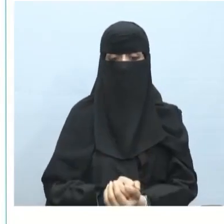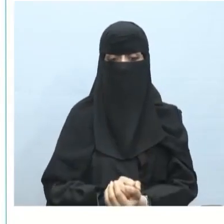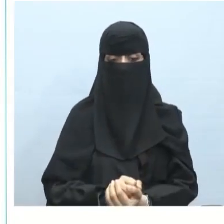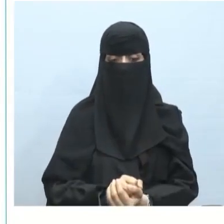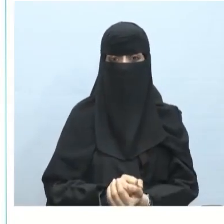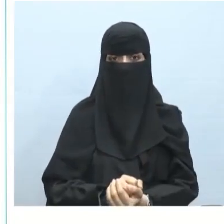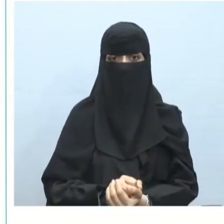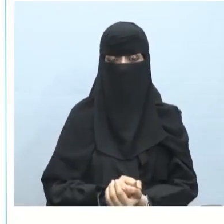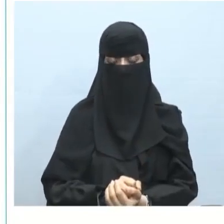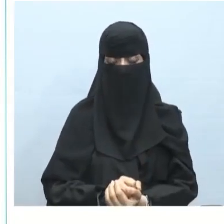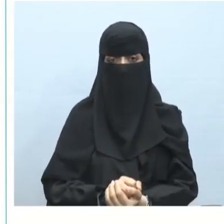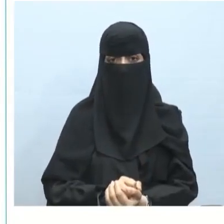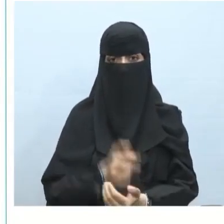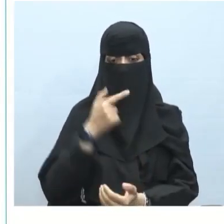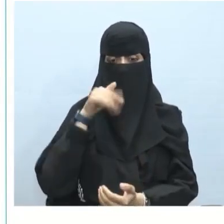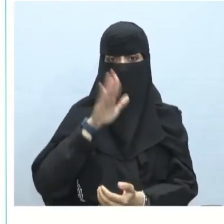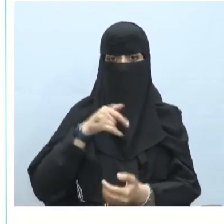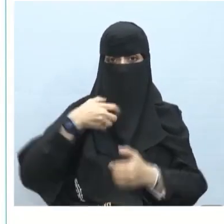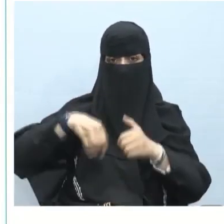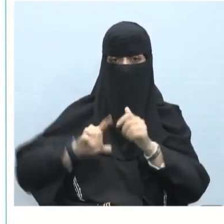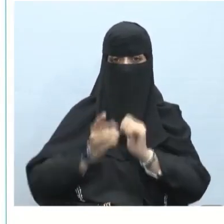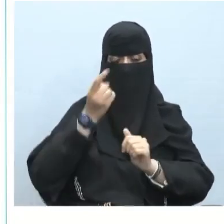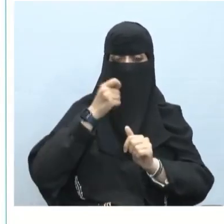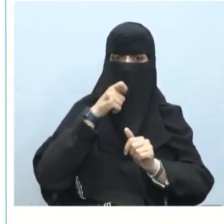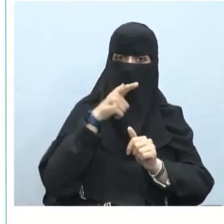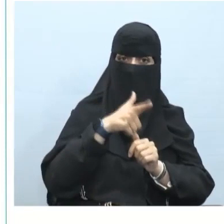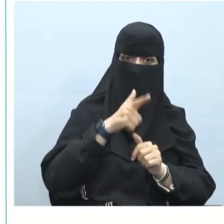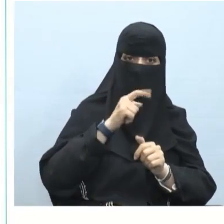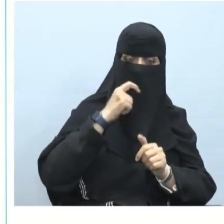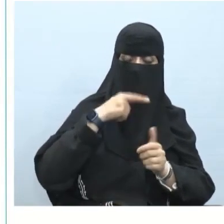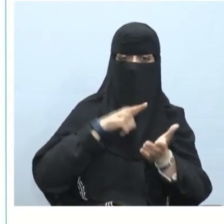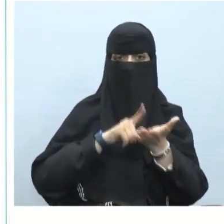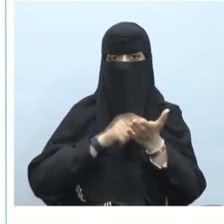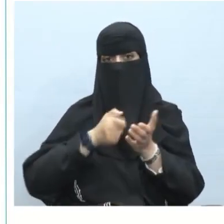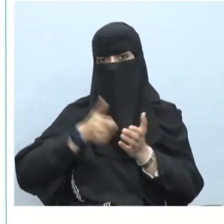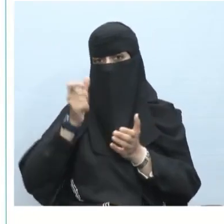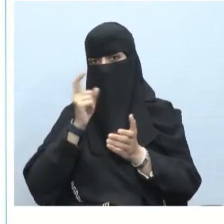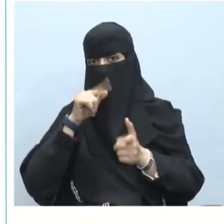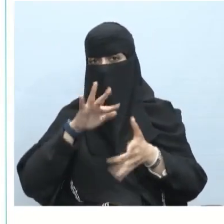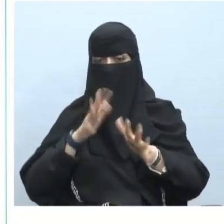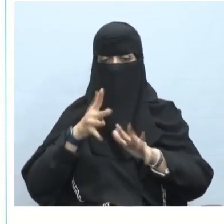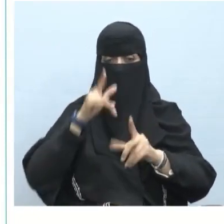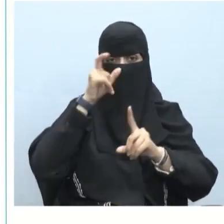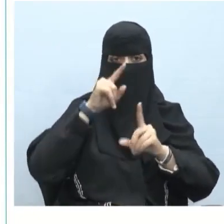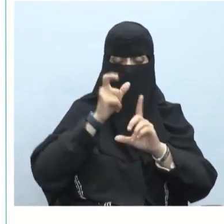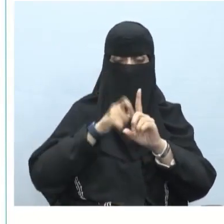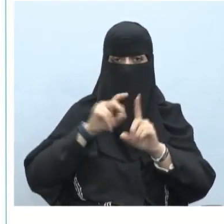الأول من أسلوب العطف يكون خبر لأن أو إحدى أخواتها إذن إن